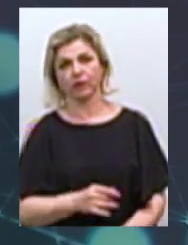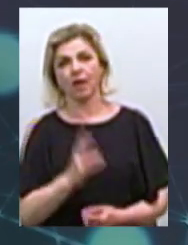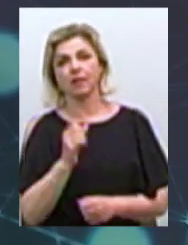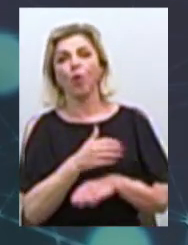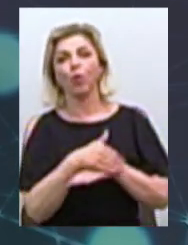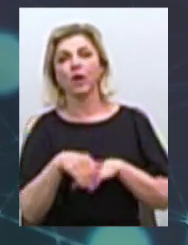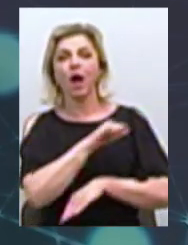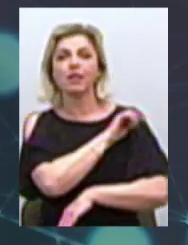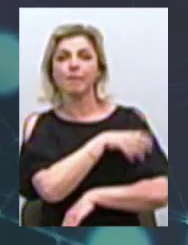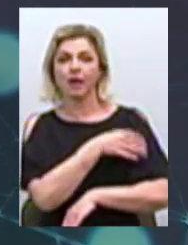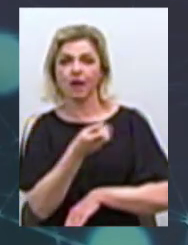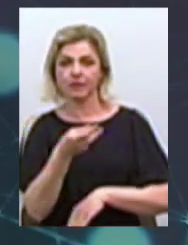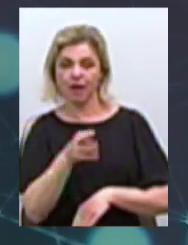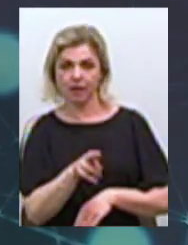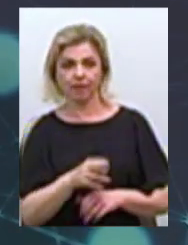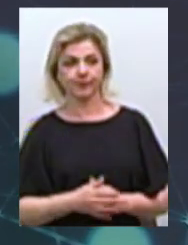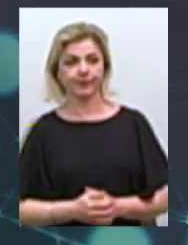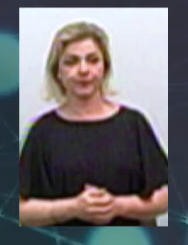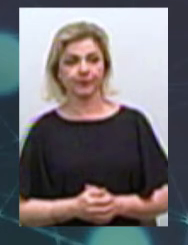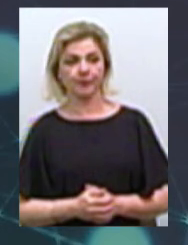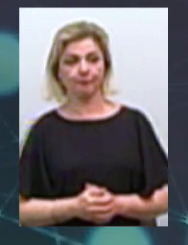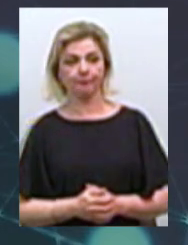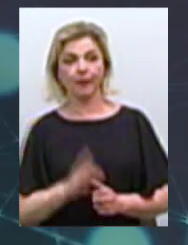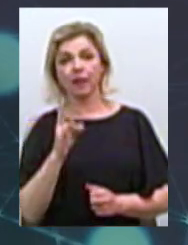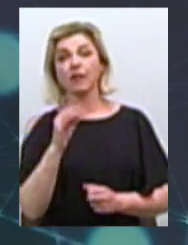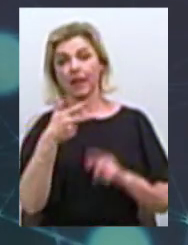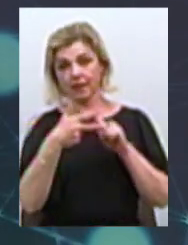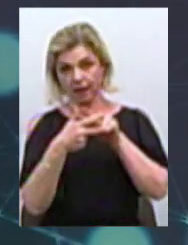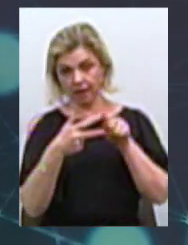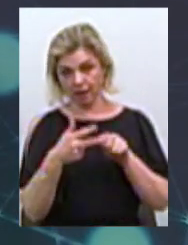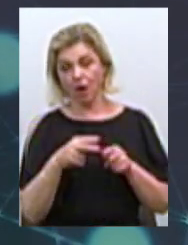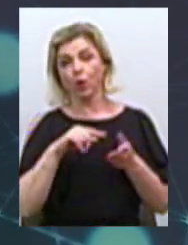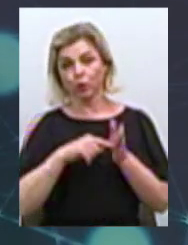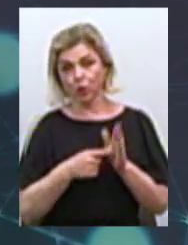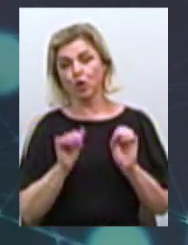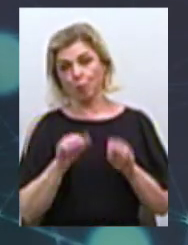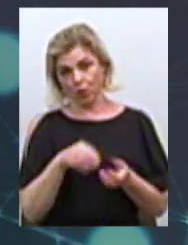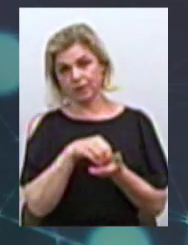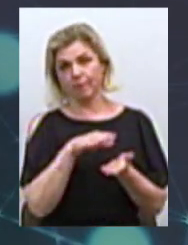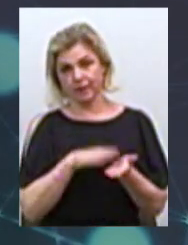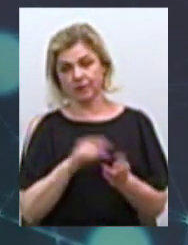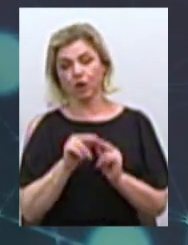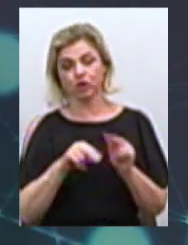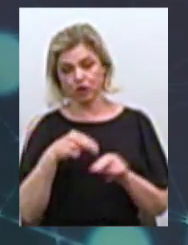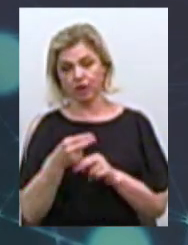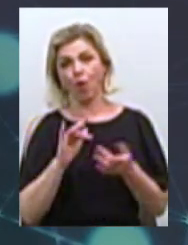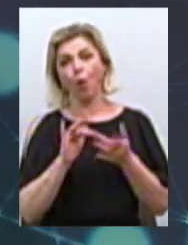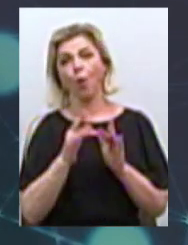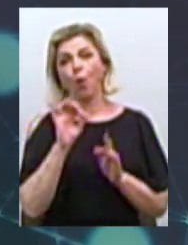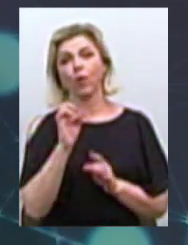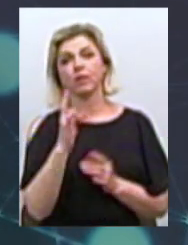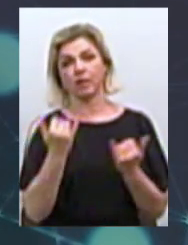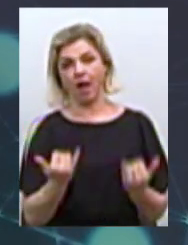Адміральській. На всі ці пункти можна записатися через онлайн.